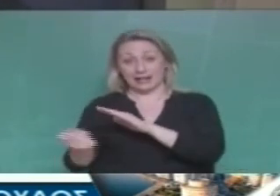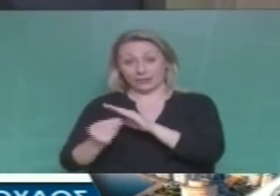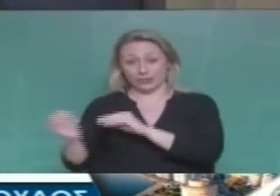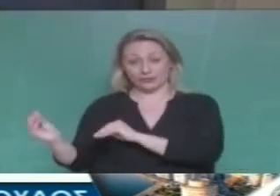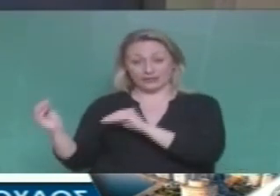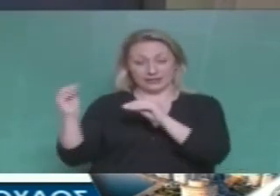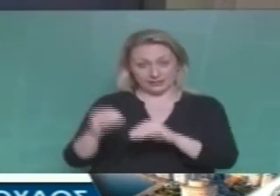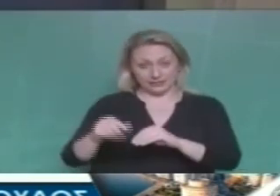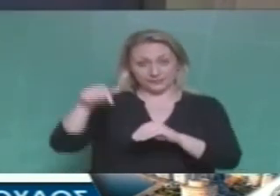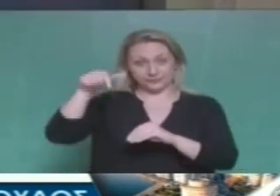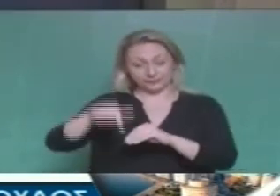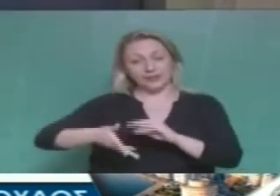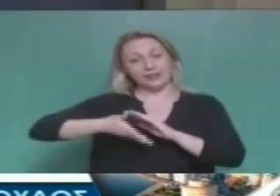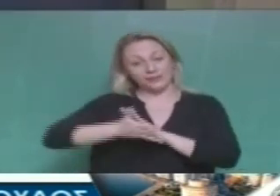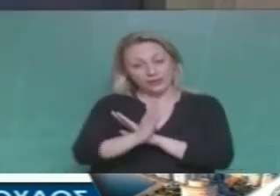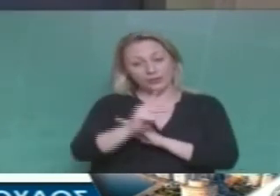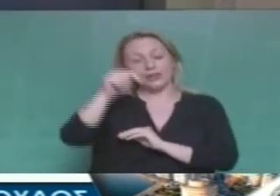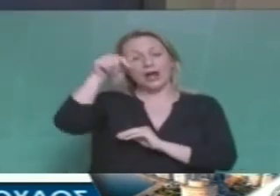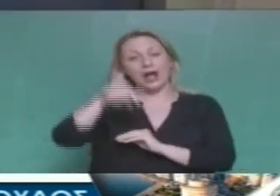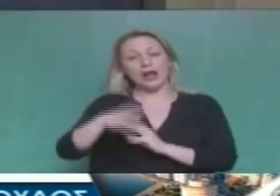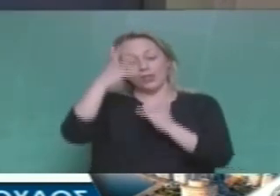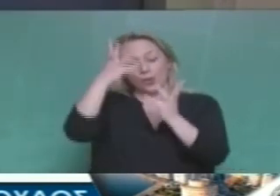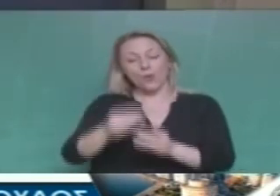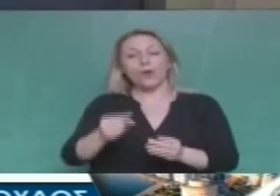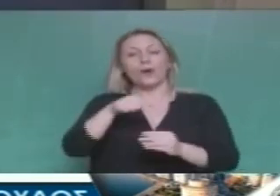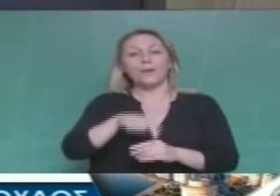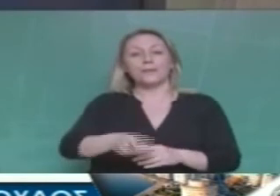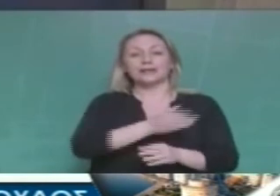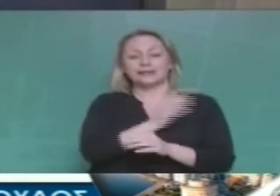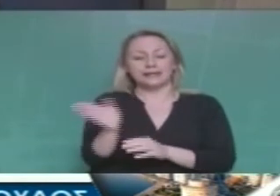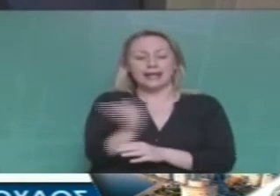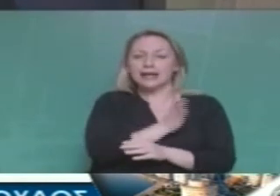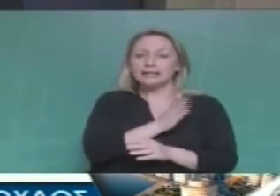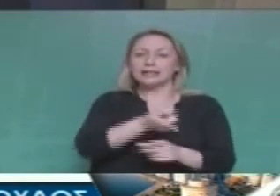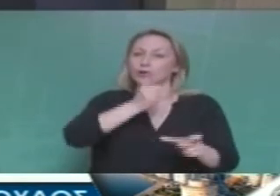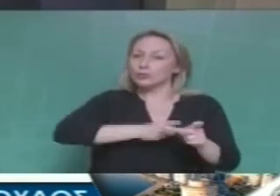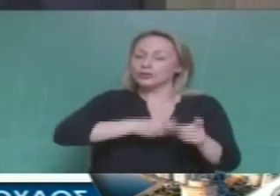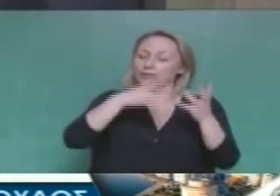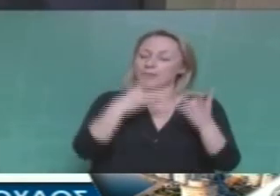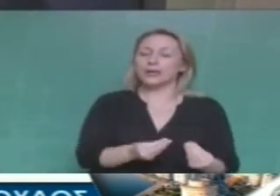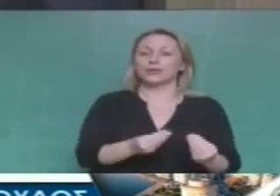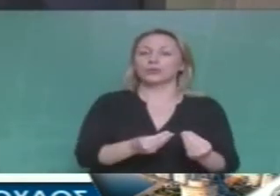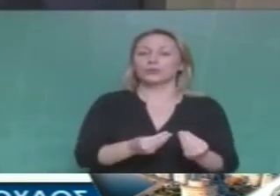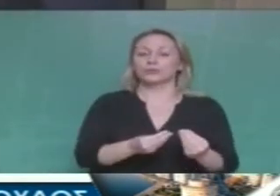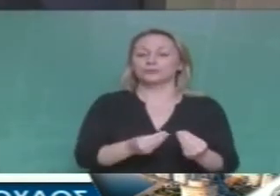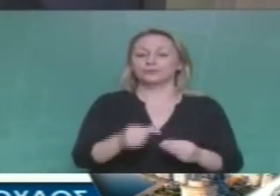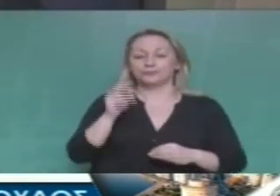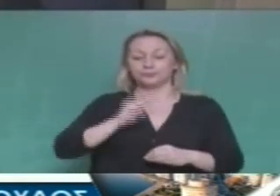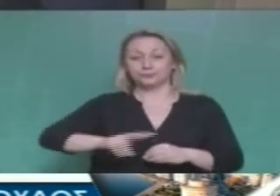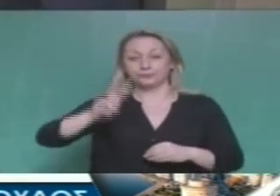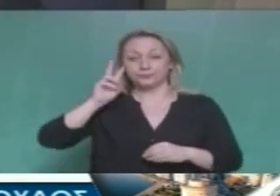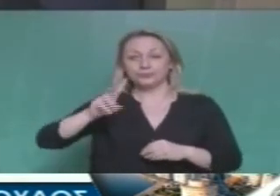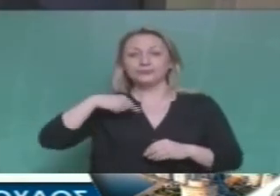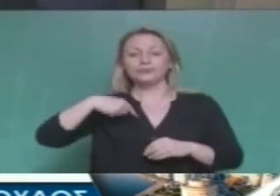κομμουνιστές οι αριστεροί και οι δημοκράτες όσοι σηκώνουν κεφάλι στη βαραβαρότητα και την εκμετάλλευση παίρνουν θάρρος όλοι αυτοί την αθεωτική πρόταση της